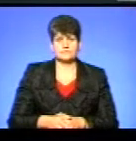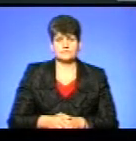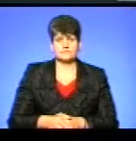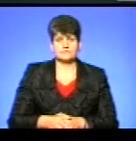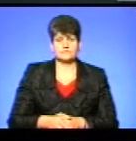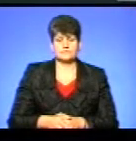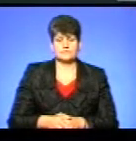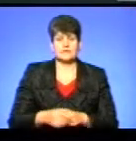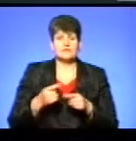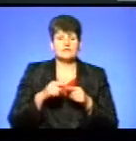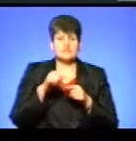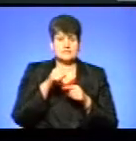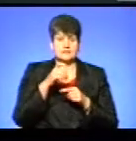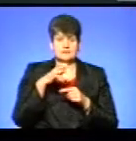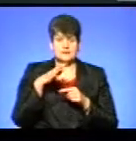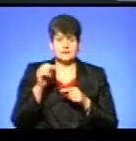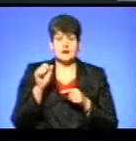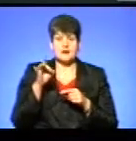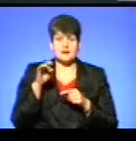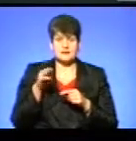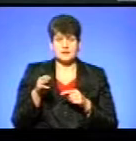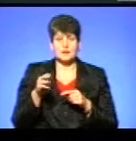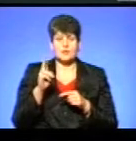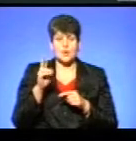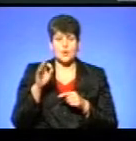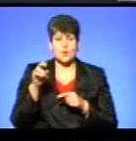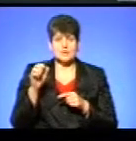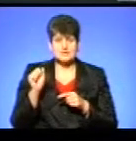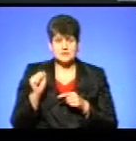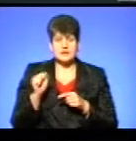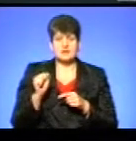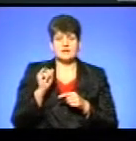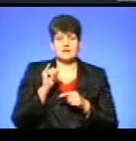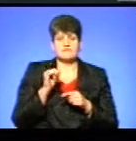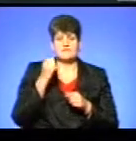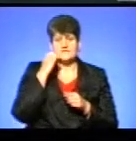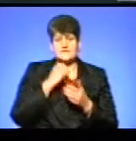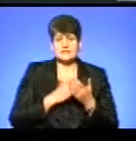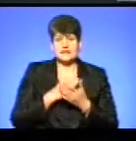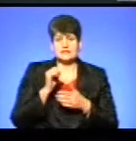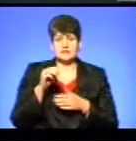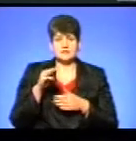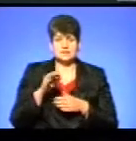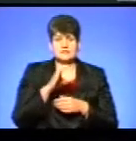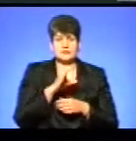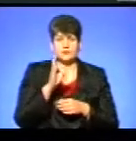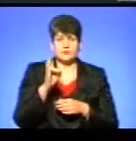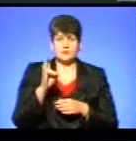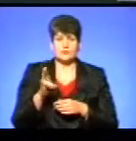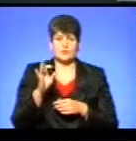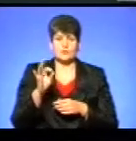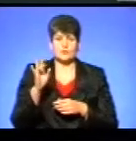У ці хвилини в арт-галереї «Коза» учасник велопробігу «Чомацький шлях» і ветеран АТО Сергій Коновал, який з українськими